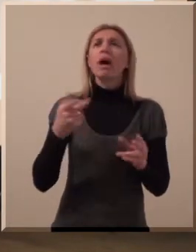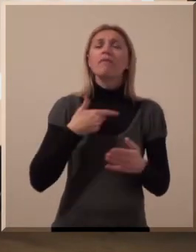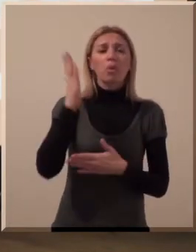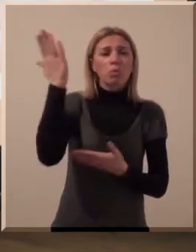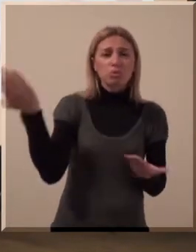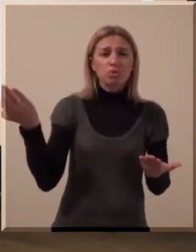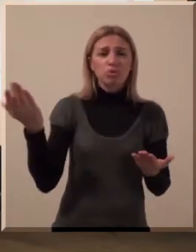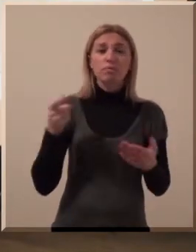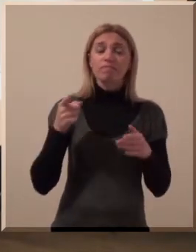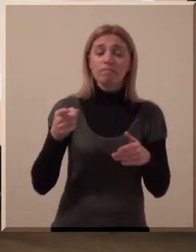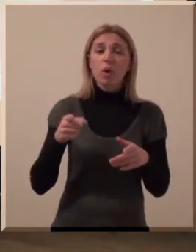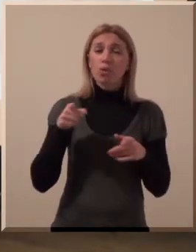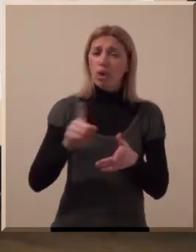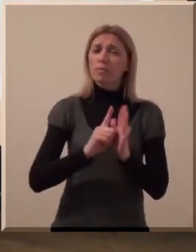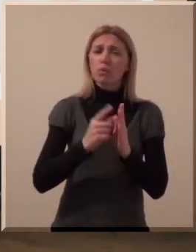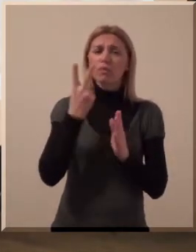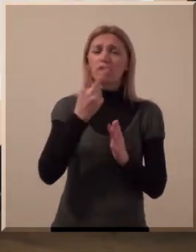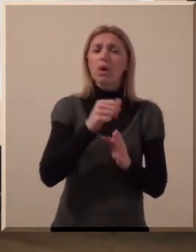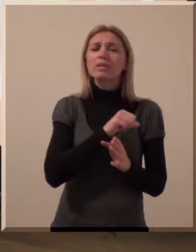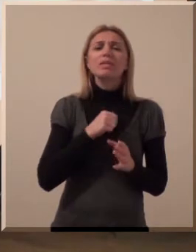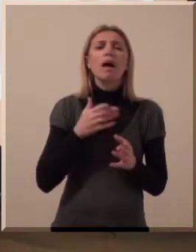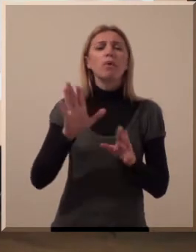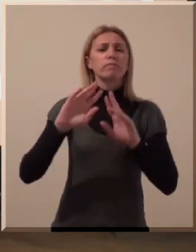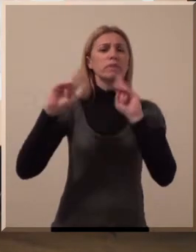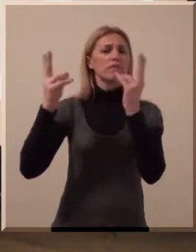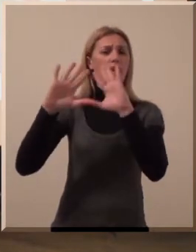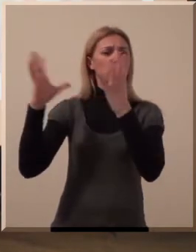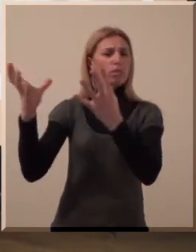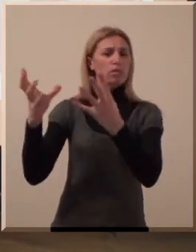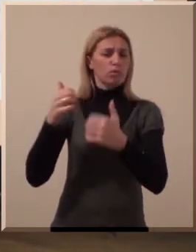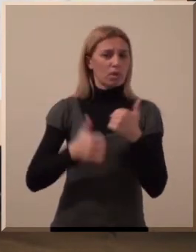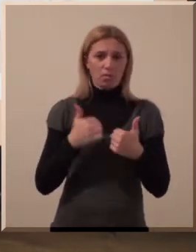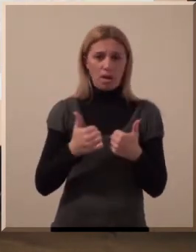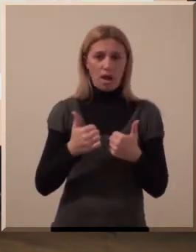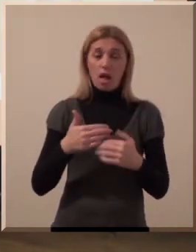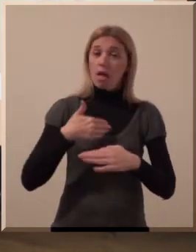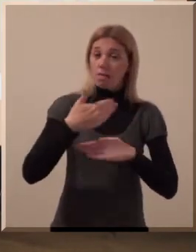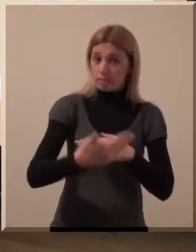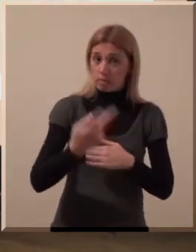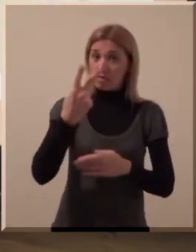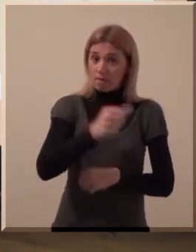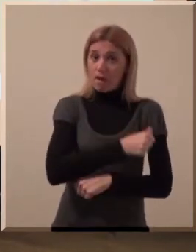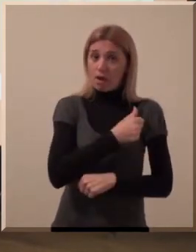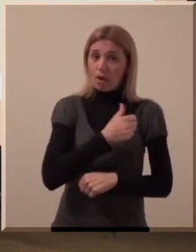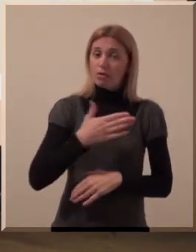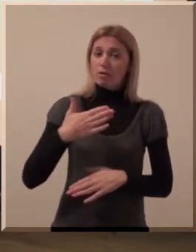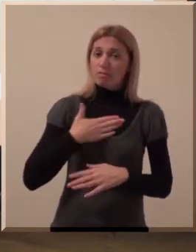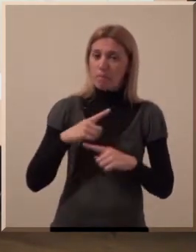primi, ko će mene da zaposli, kako ja i mam budućnost. Praktično je u tom trenutku vidio samog sebe samo u svetu kriminala.